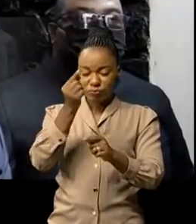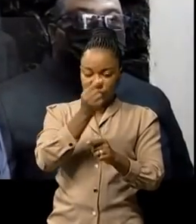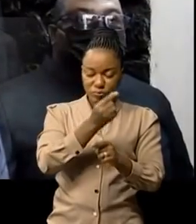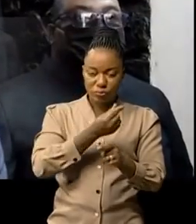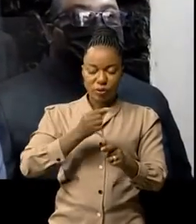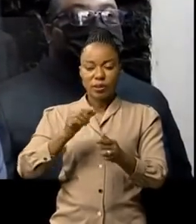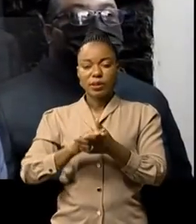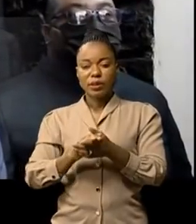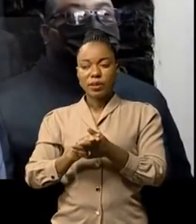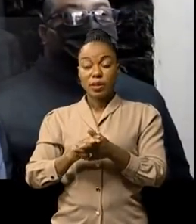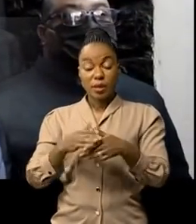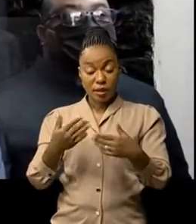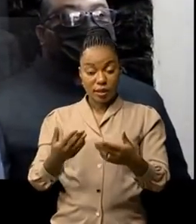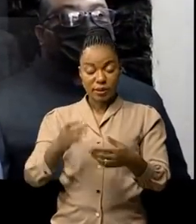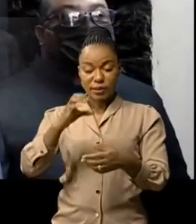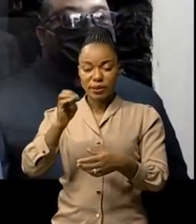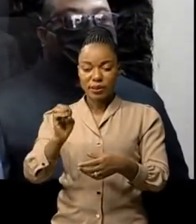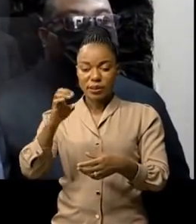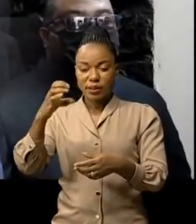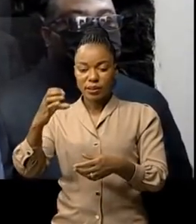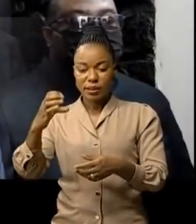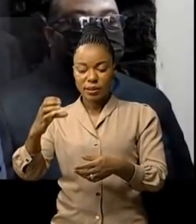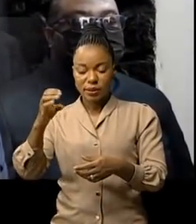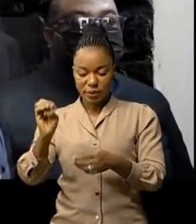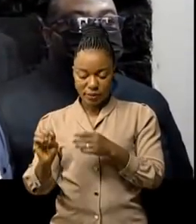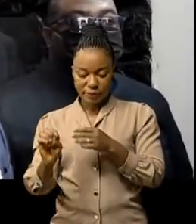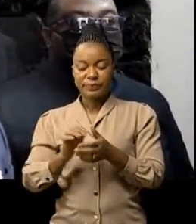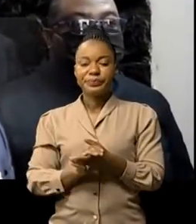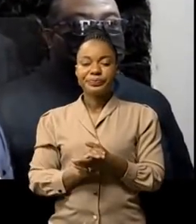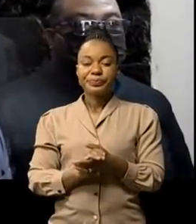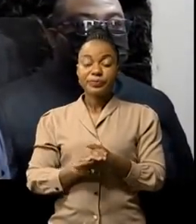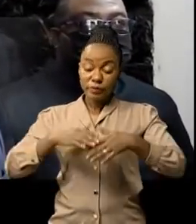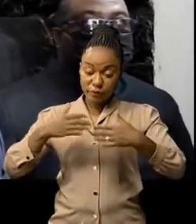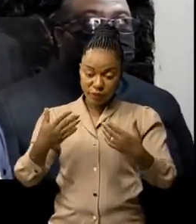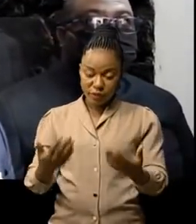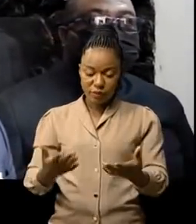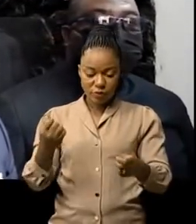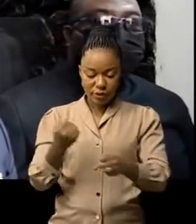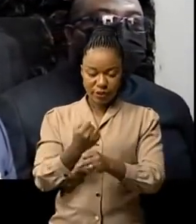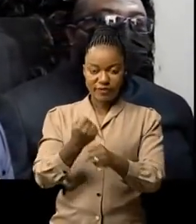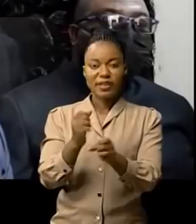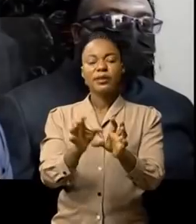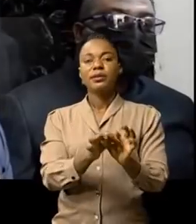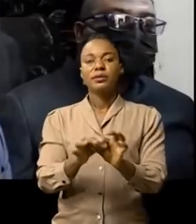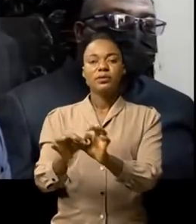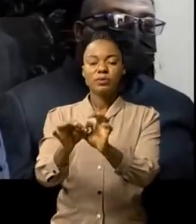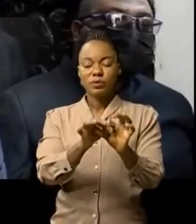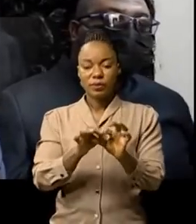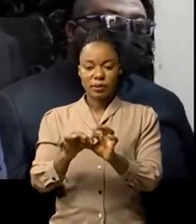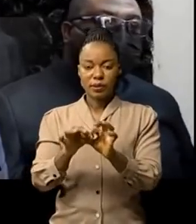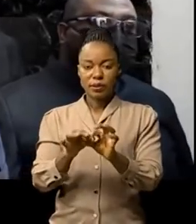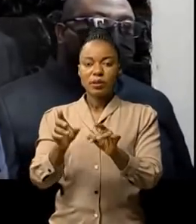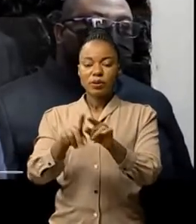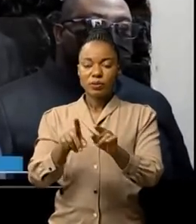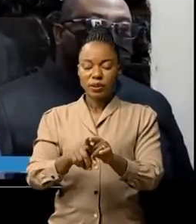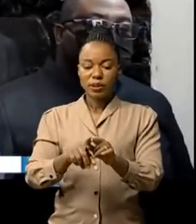Il pas passer comme ça sans dire les mots ou les engouagés pour le travail qu'ils sont en train de faire et aussi l'air